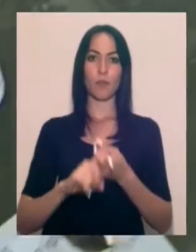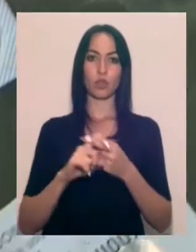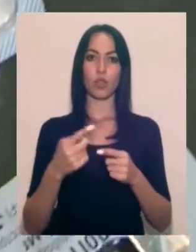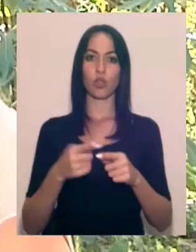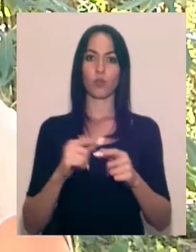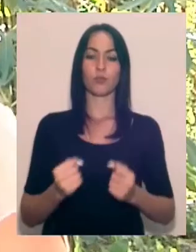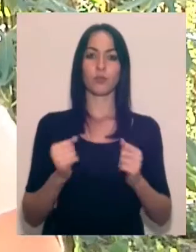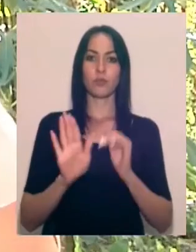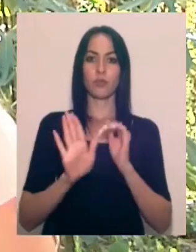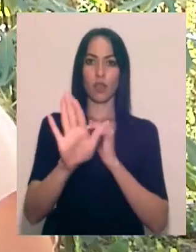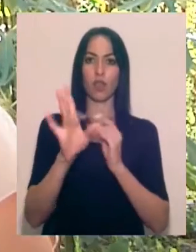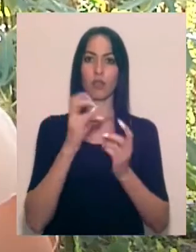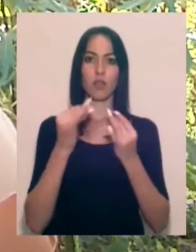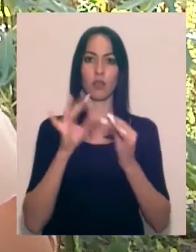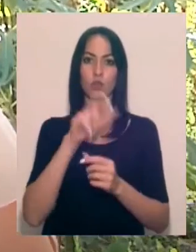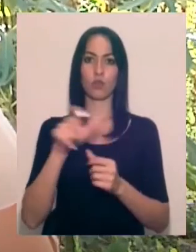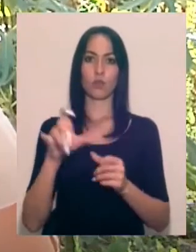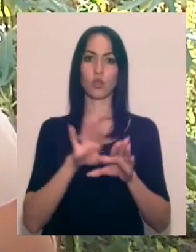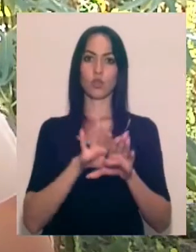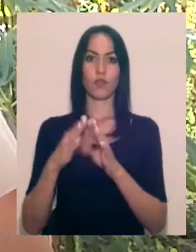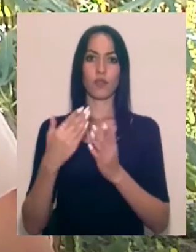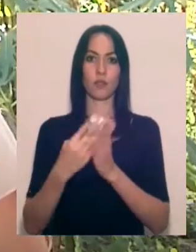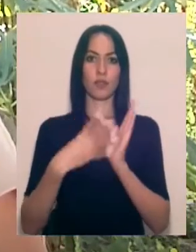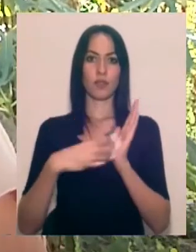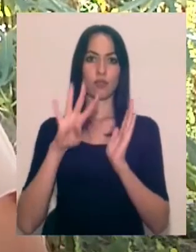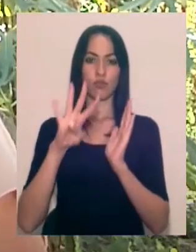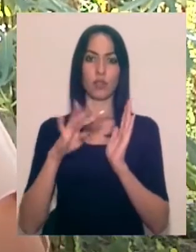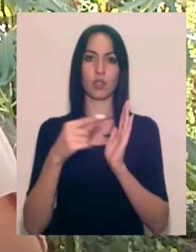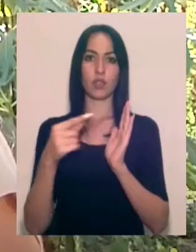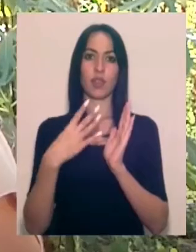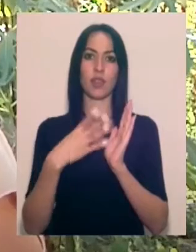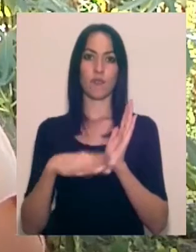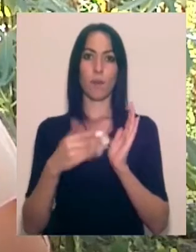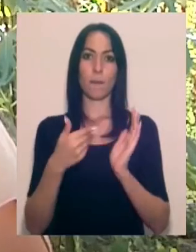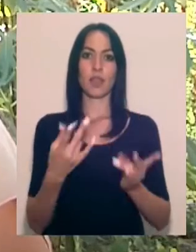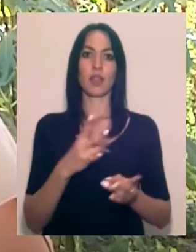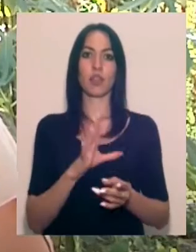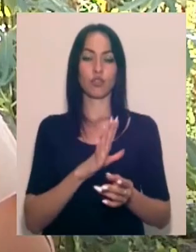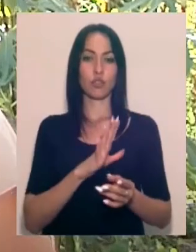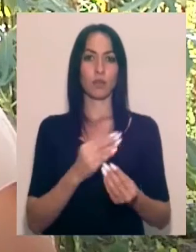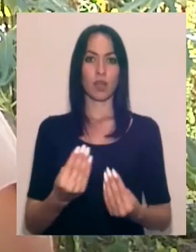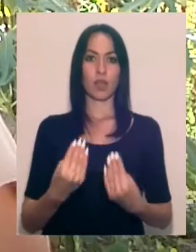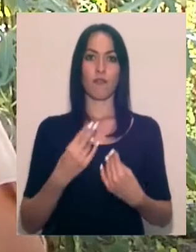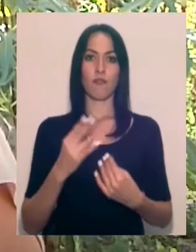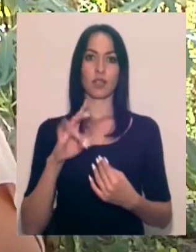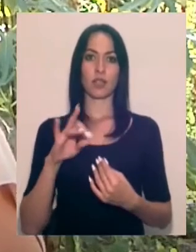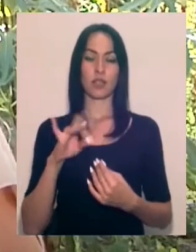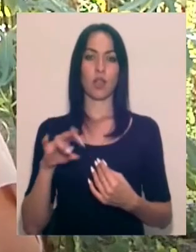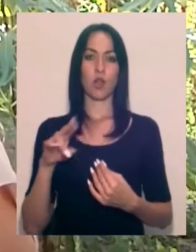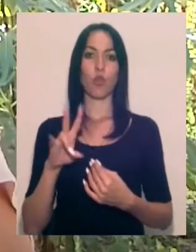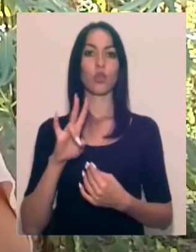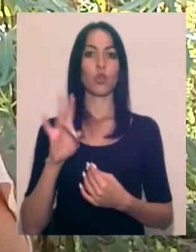контакти з людьми. С уровня 94-90, мені має були давати кислород, але